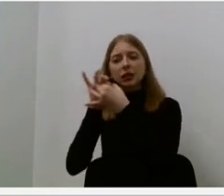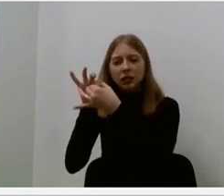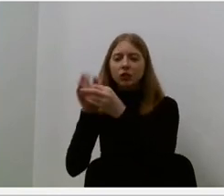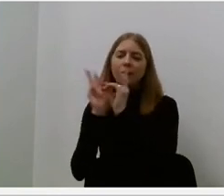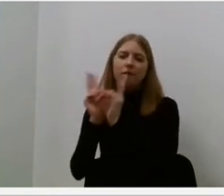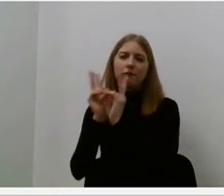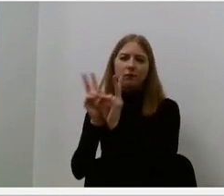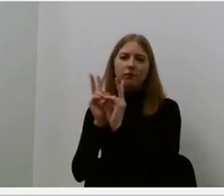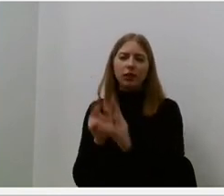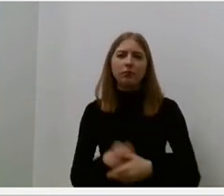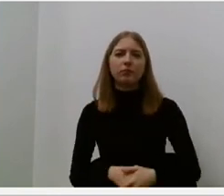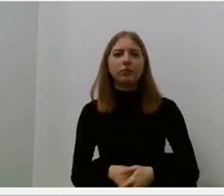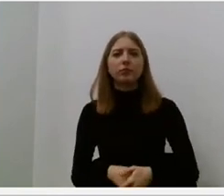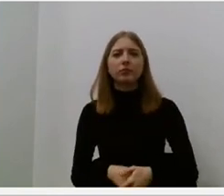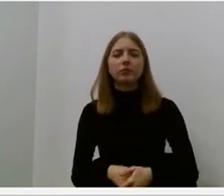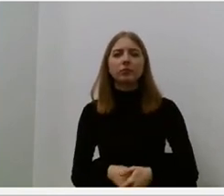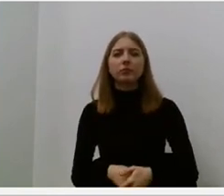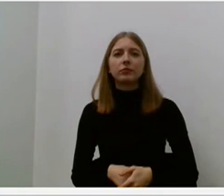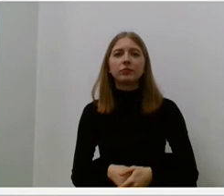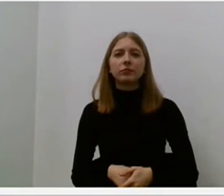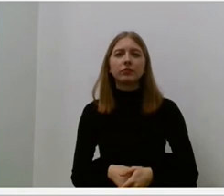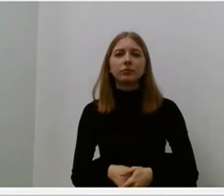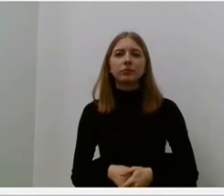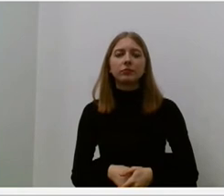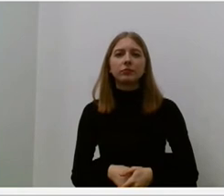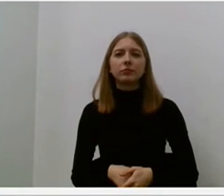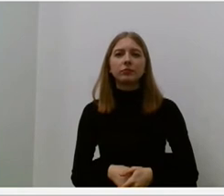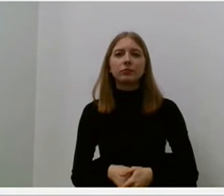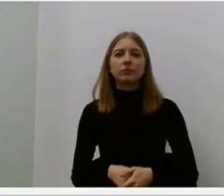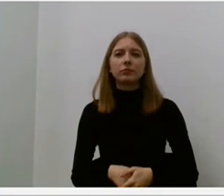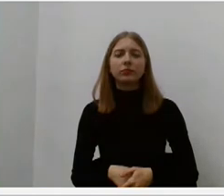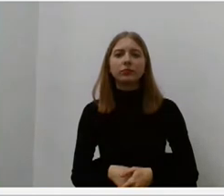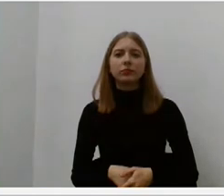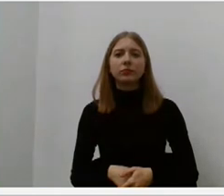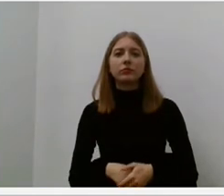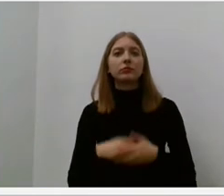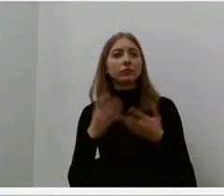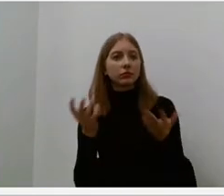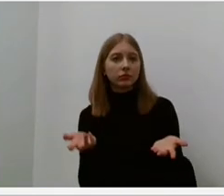Na, ir galiausiai, ir galiausiai